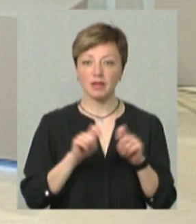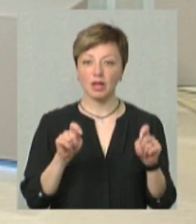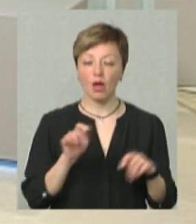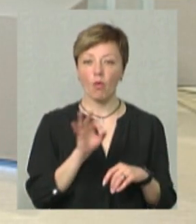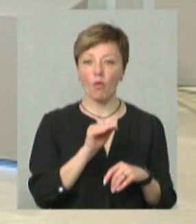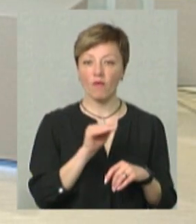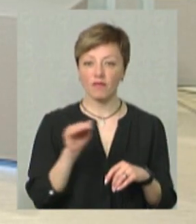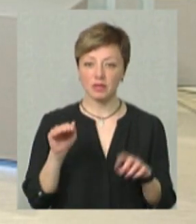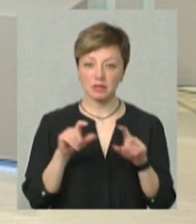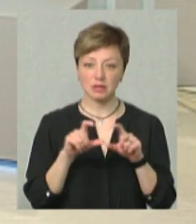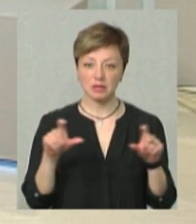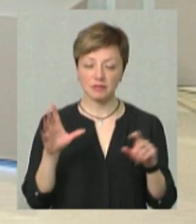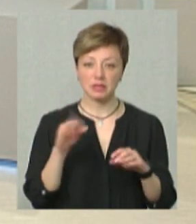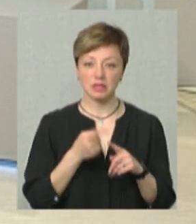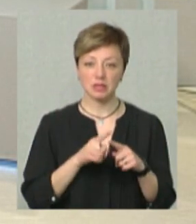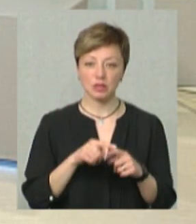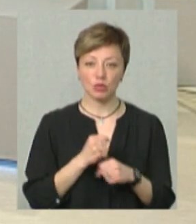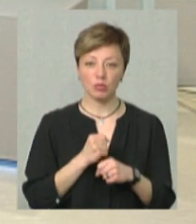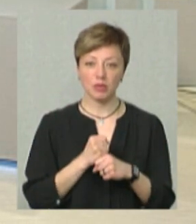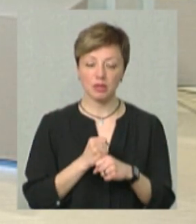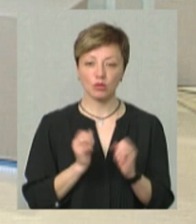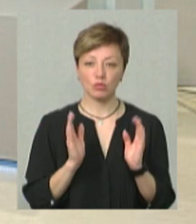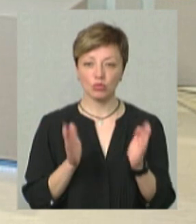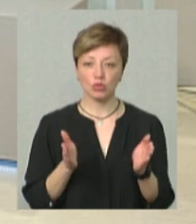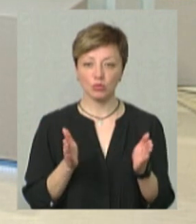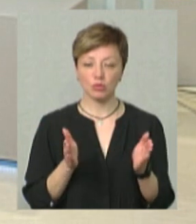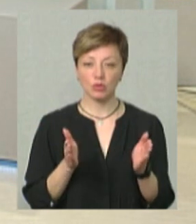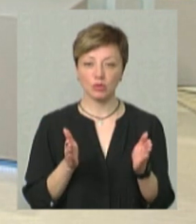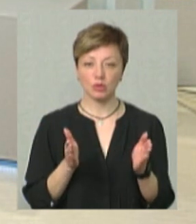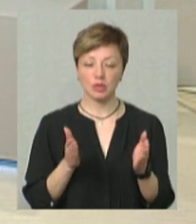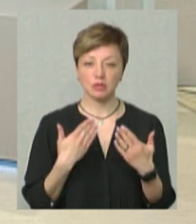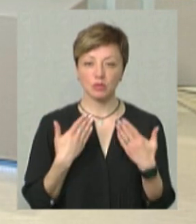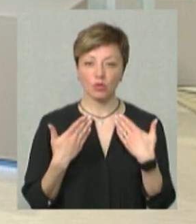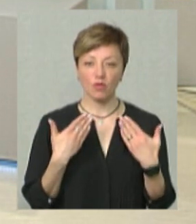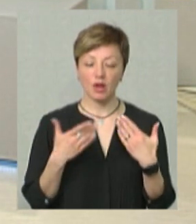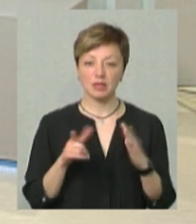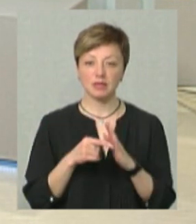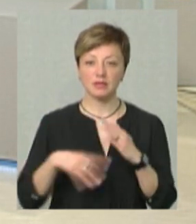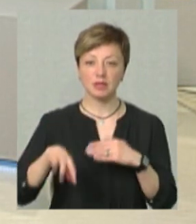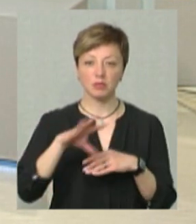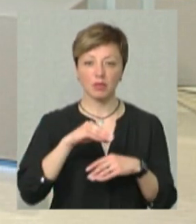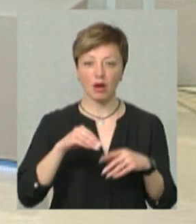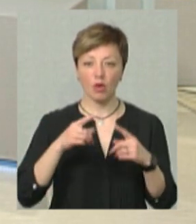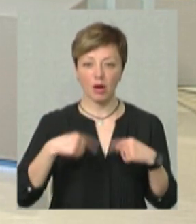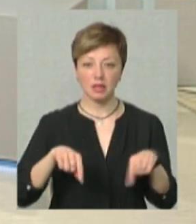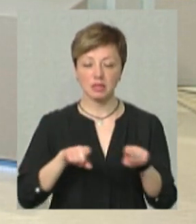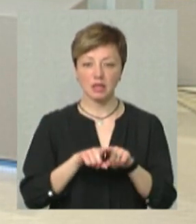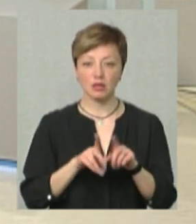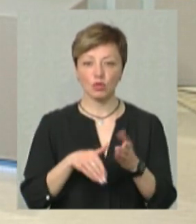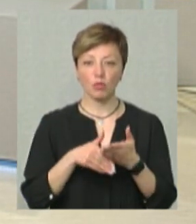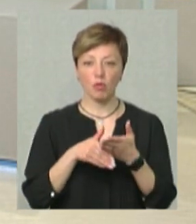а на коворкінг, де ми можемо це все робити. Ми будемо спілкуватися зі всіма організаціями, які